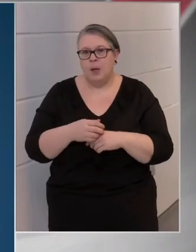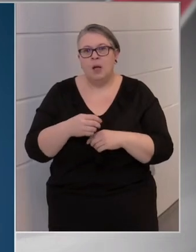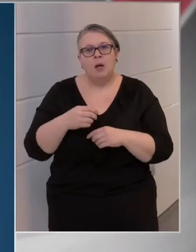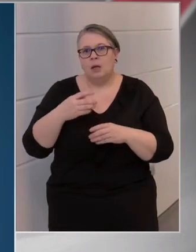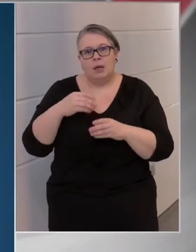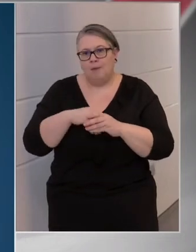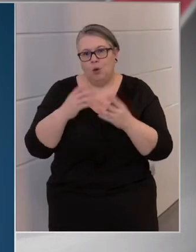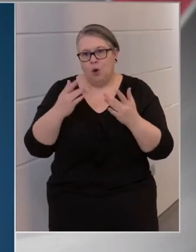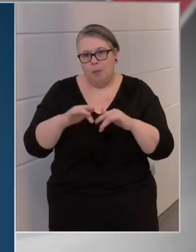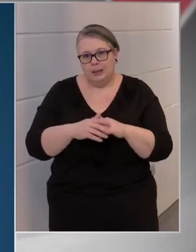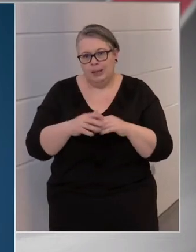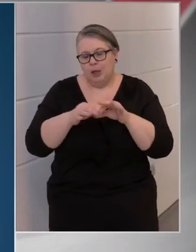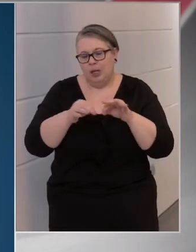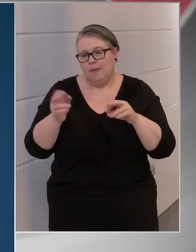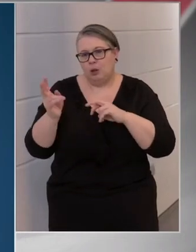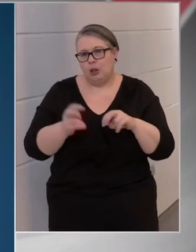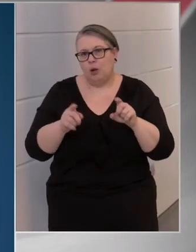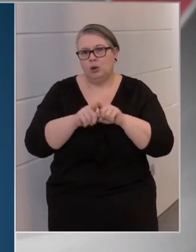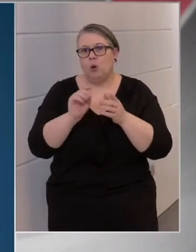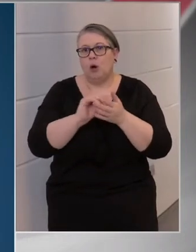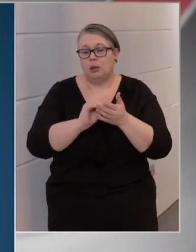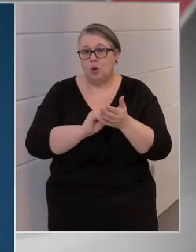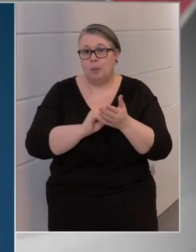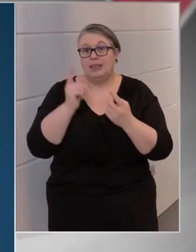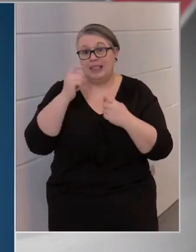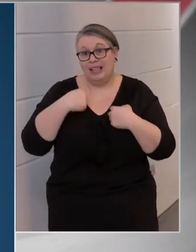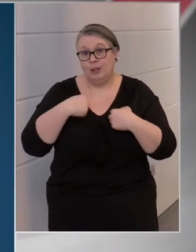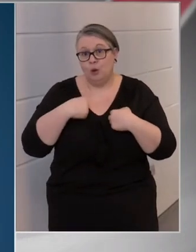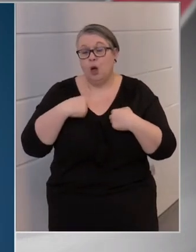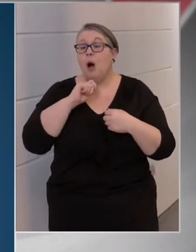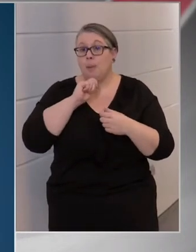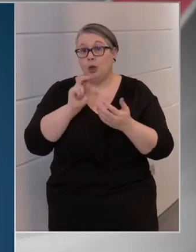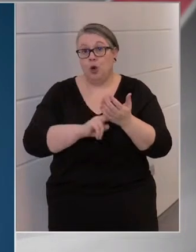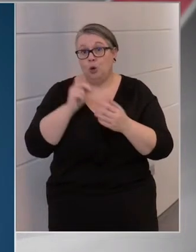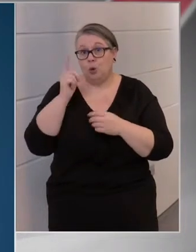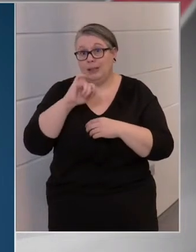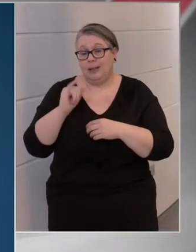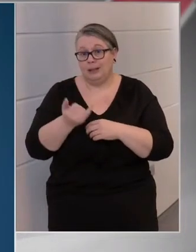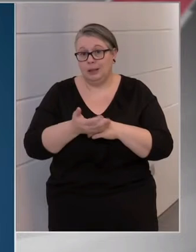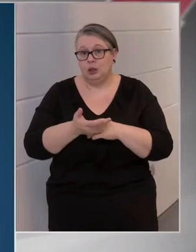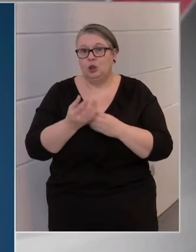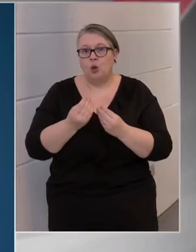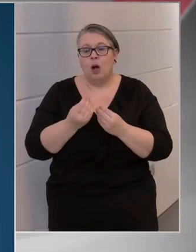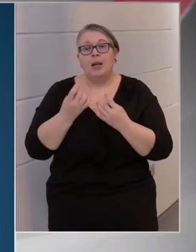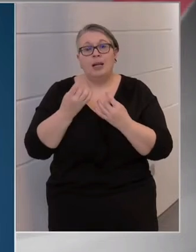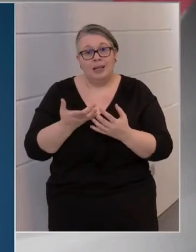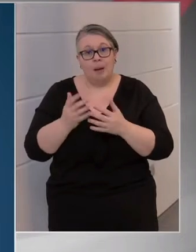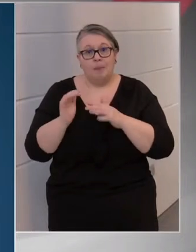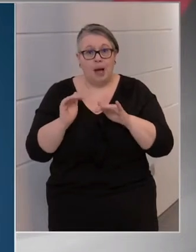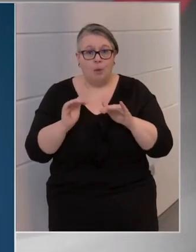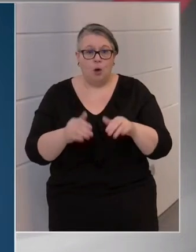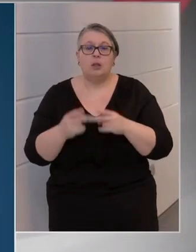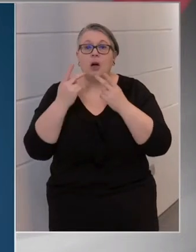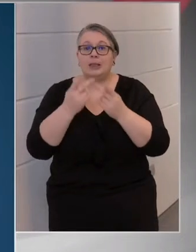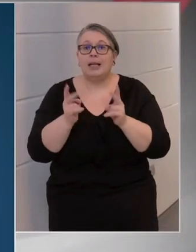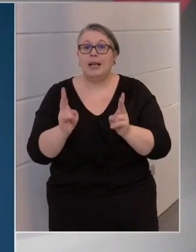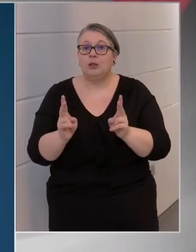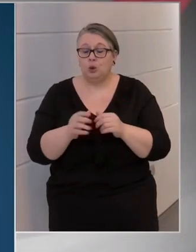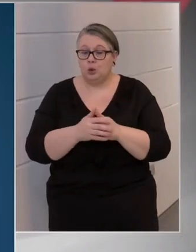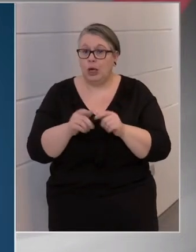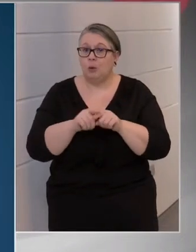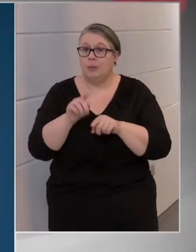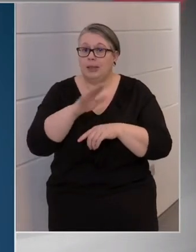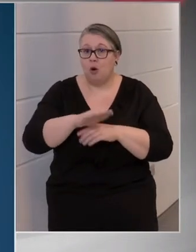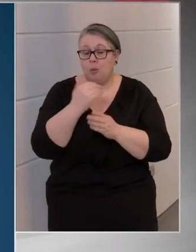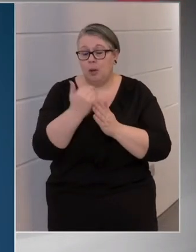helyzetben, hogy nyilvánosságra hozzunk olyan adatokat, amik szerintünk, és a magyar jog szerint, ami sokkal inkább támogatja az átláthatóságot